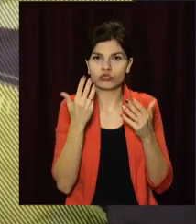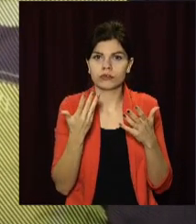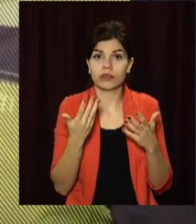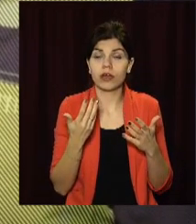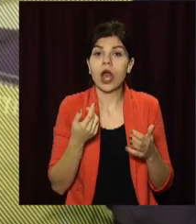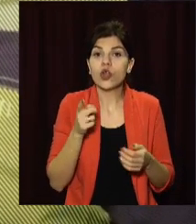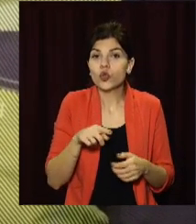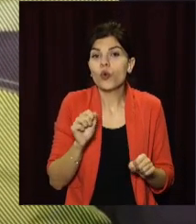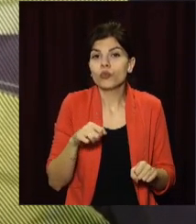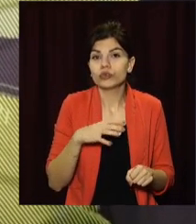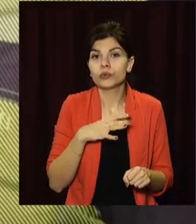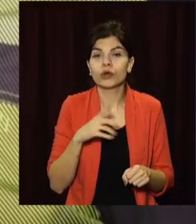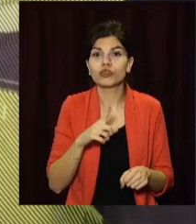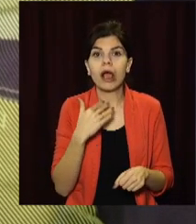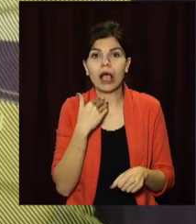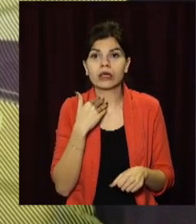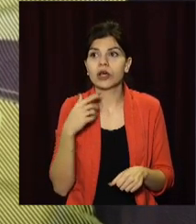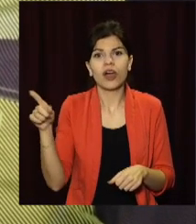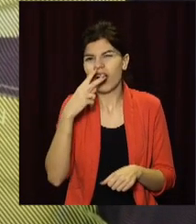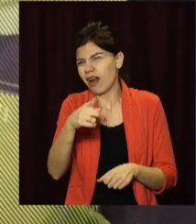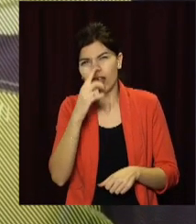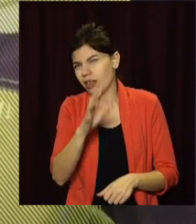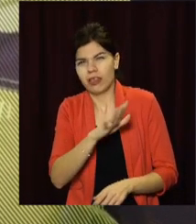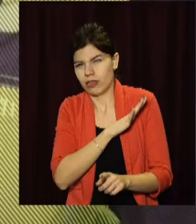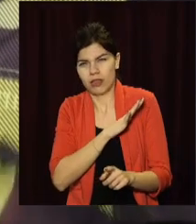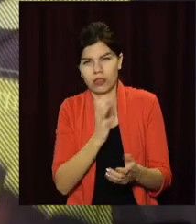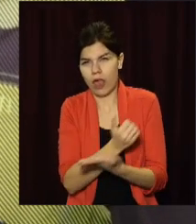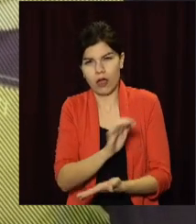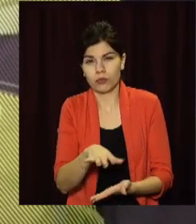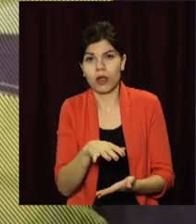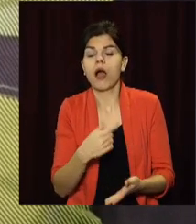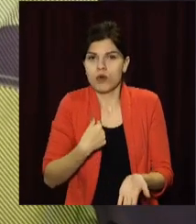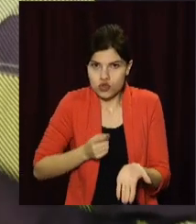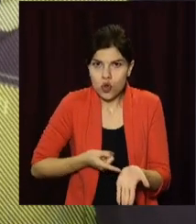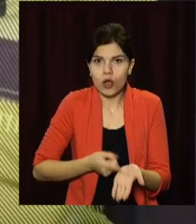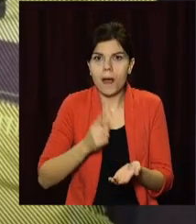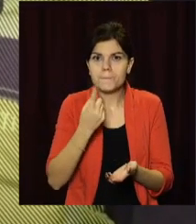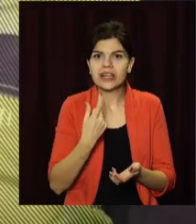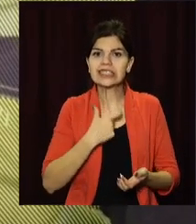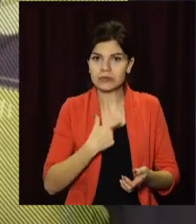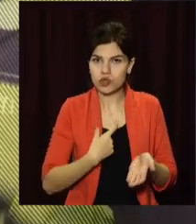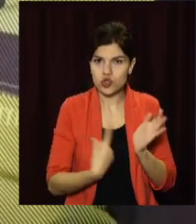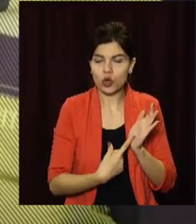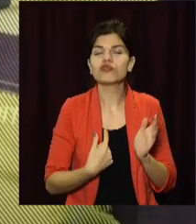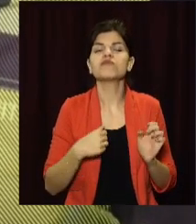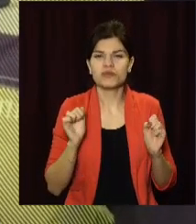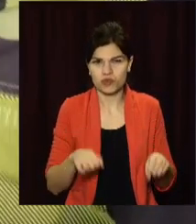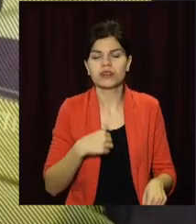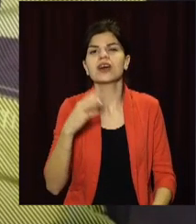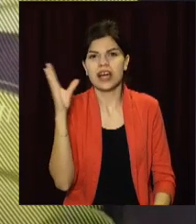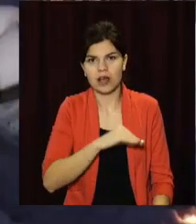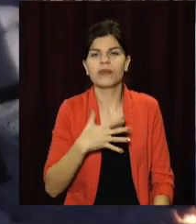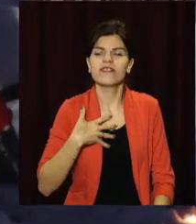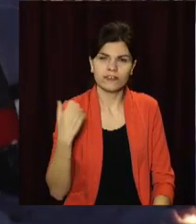Може, те, що вони так казали, що ми не зможемо, а ми доказувалися в першу чергу собі, що ми зможемо, ми